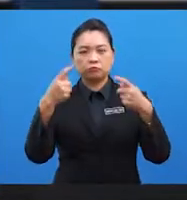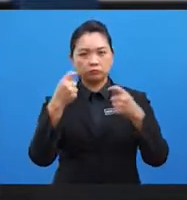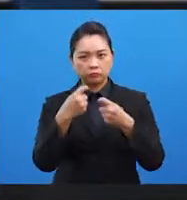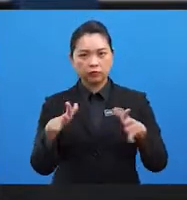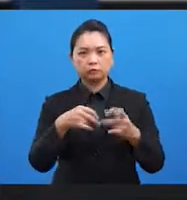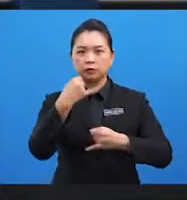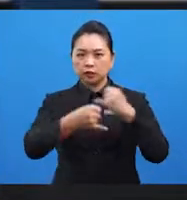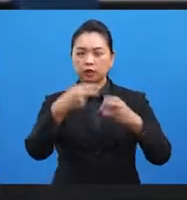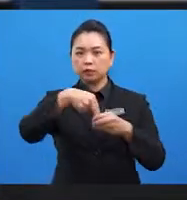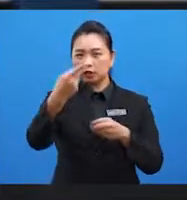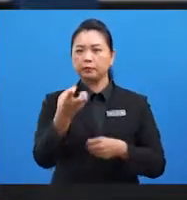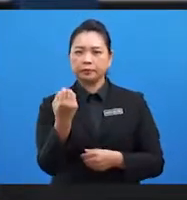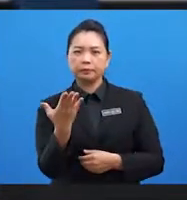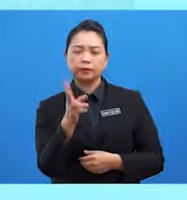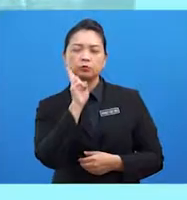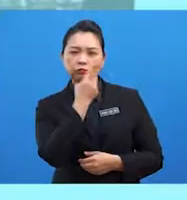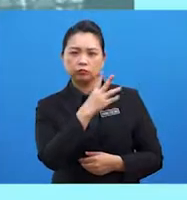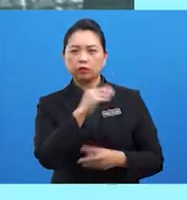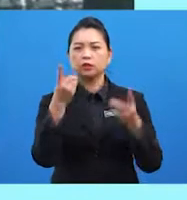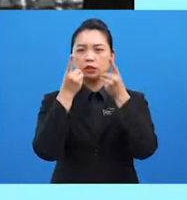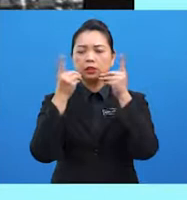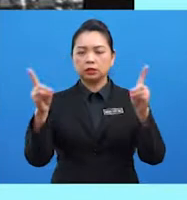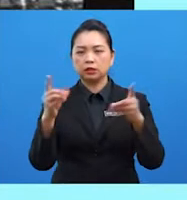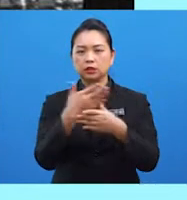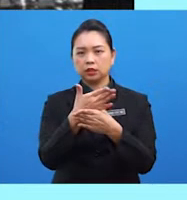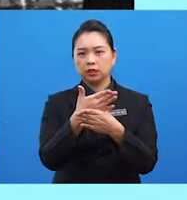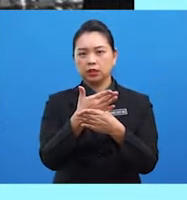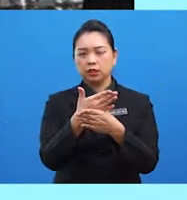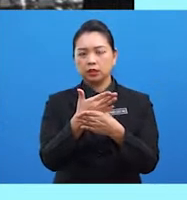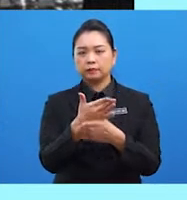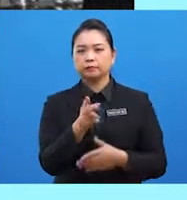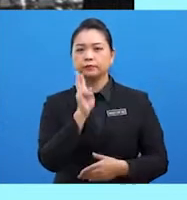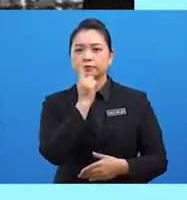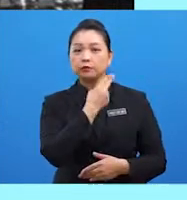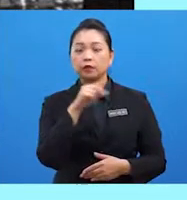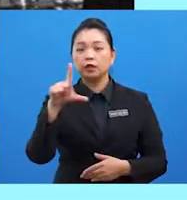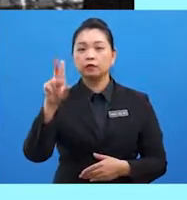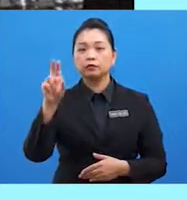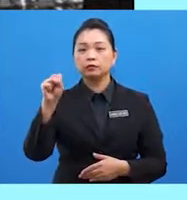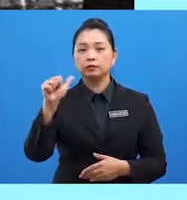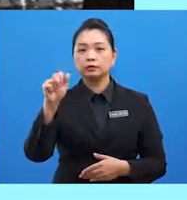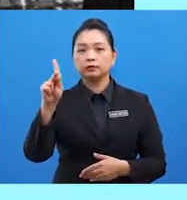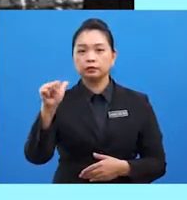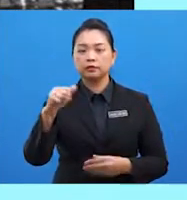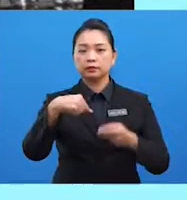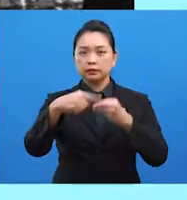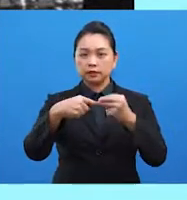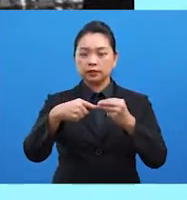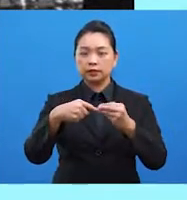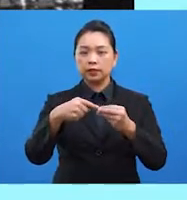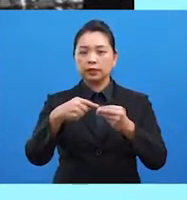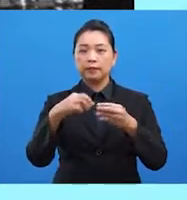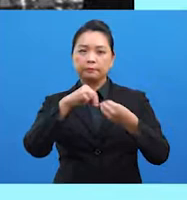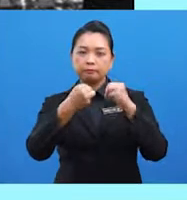perisytiharan dan deklarasi. Antaranya ialah Perisytiharan Lusaka Zambia tentang isu